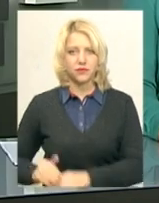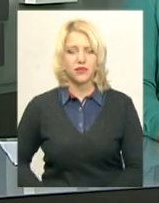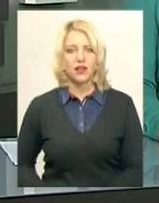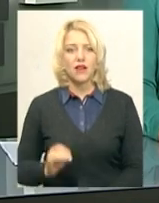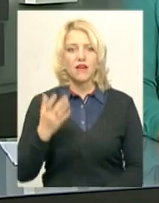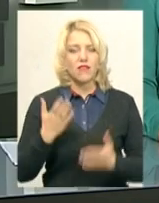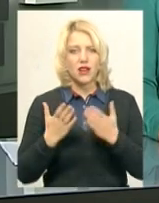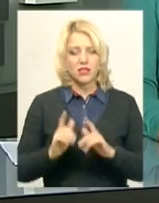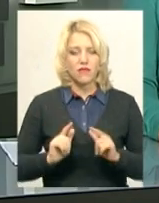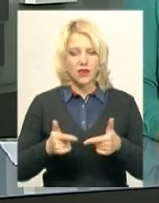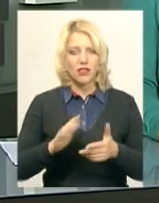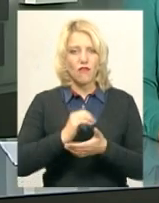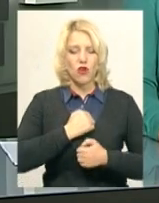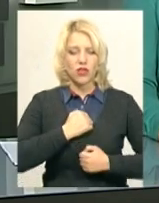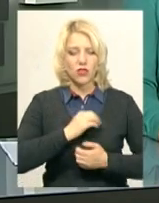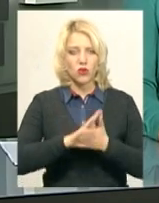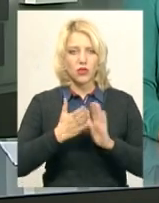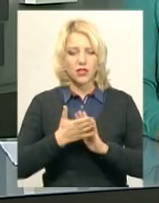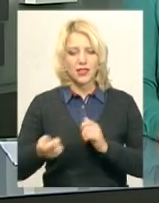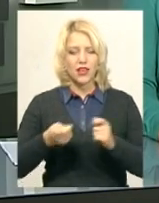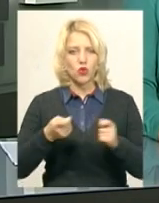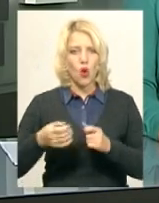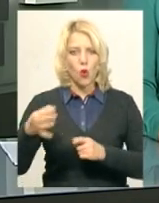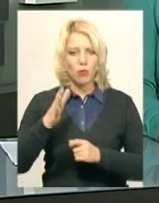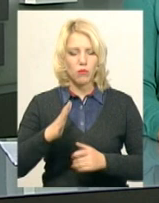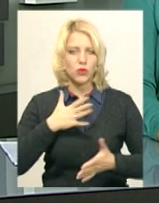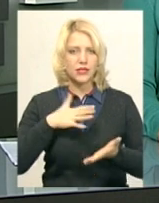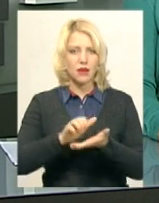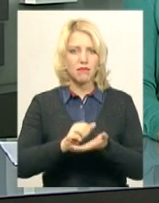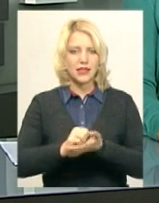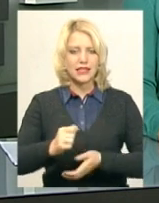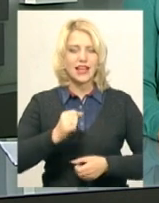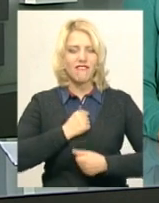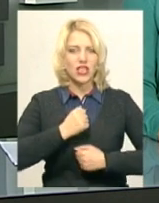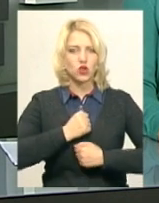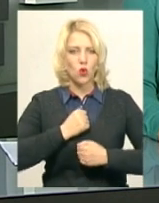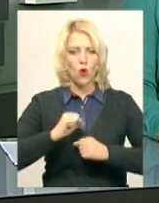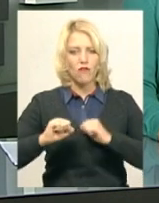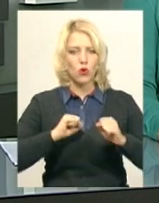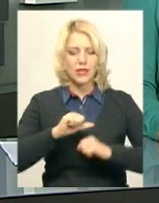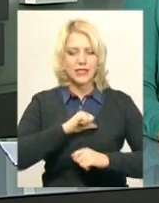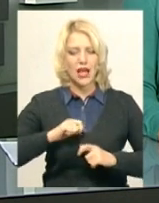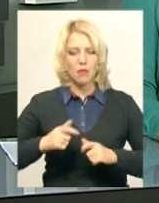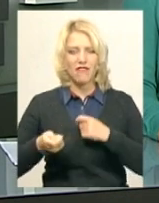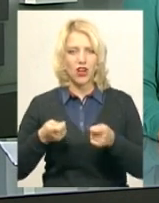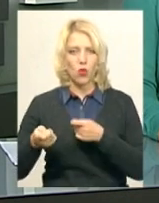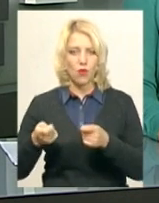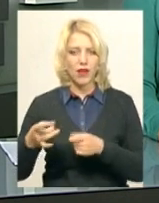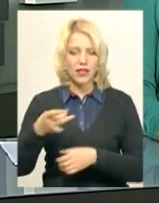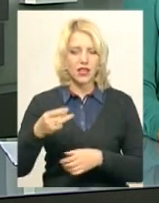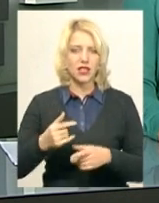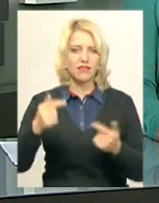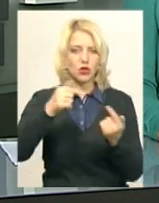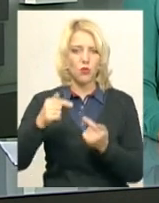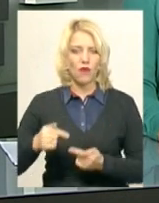У разі введення військового стану керуванням області займатиметься військове командування, самоврядування регіону та відповідні державні